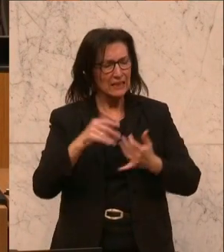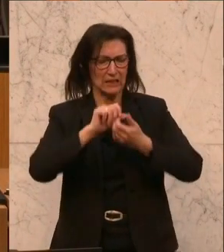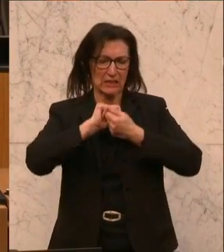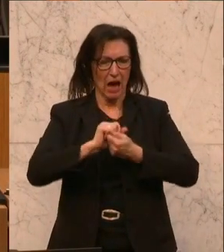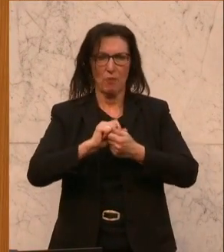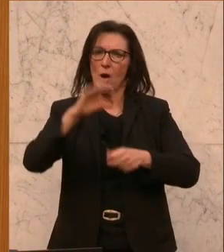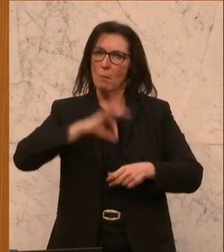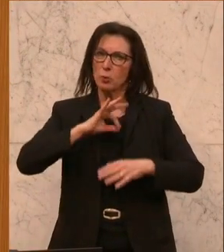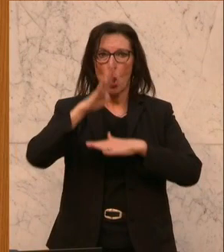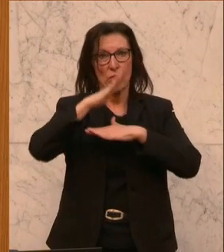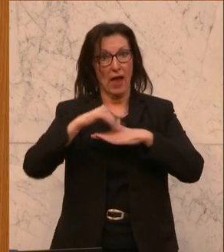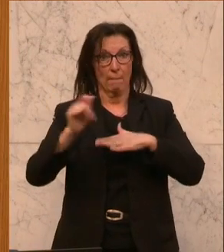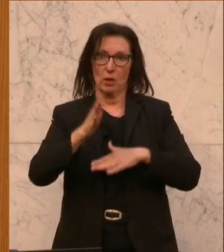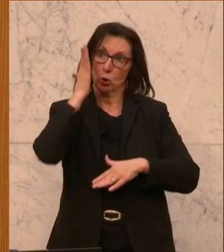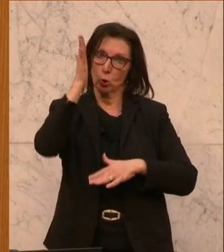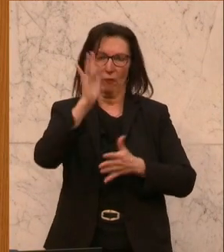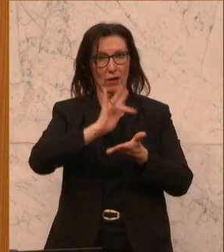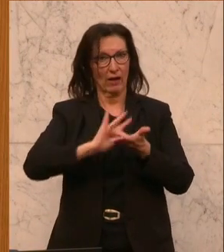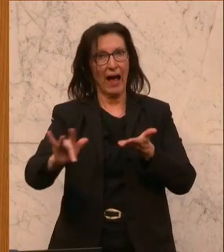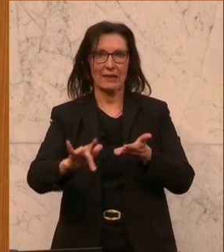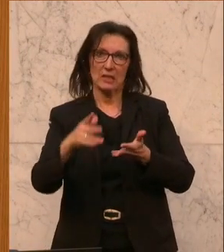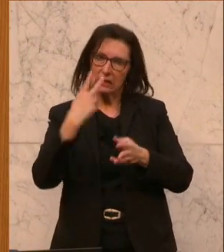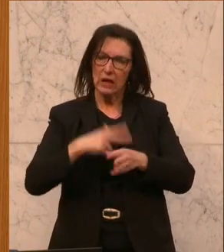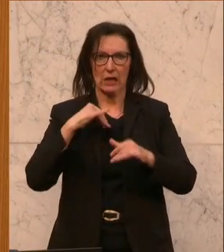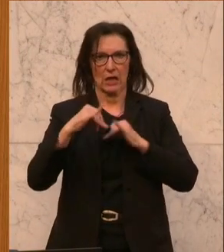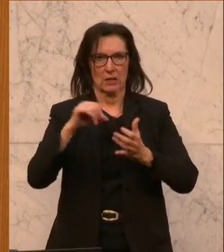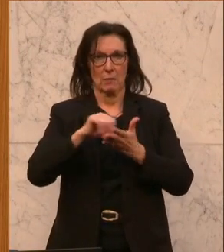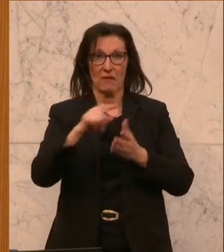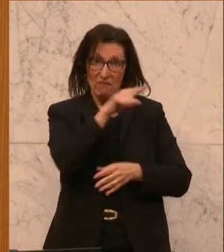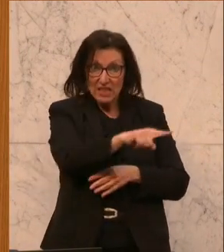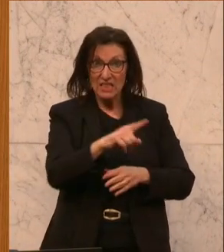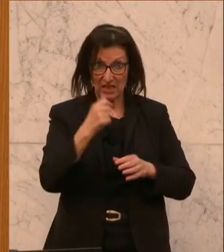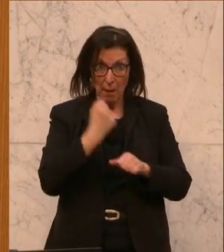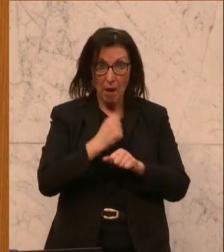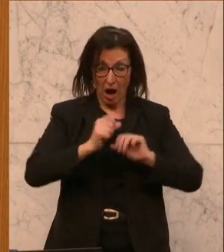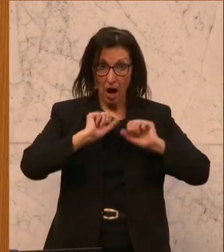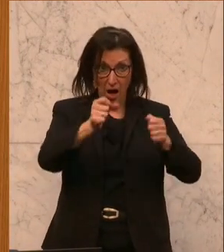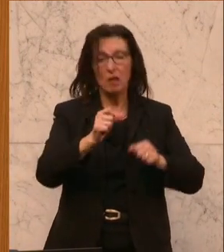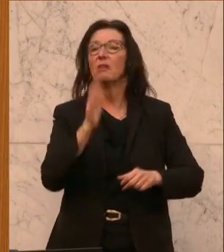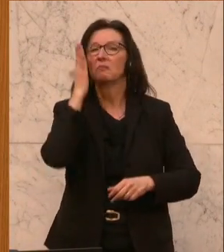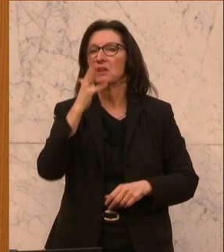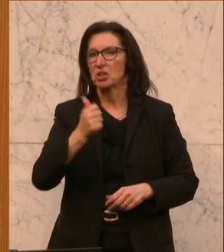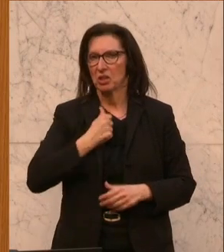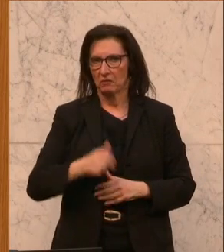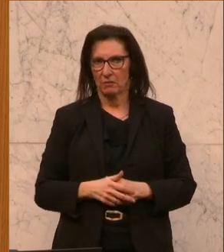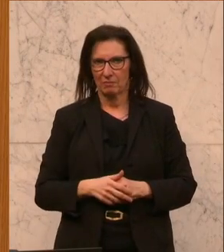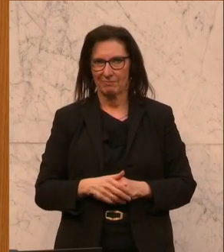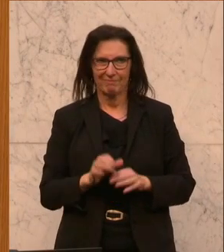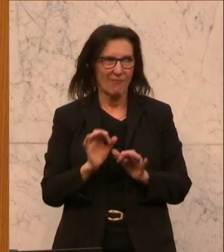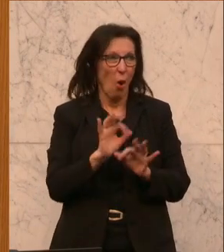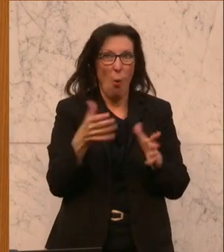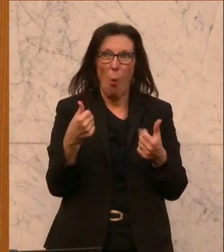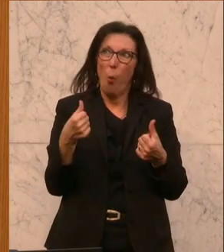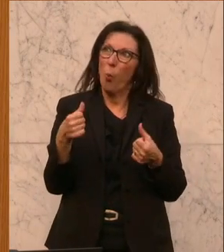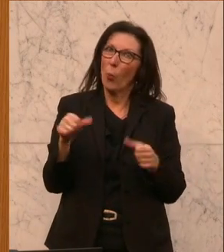dass Psychotherapie als Kassenleistung kommt und dann bin ich mir sicher, dann wird das auch gelingen. Und weil ohne Druck ja scheinbar